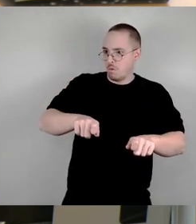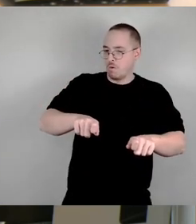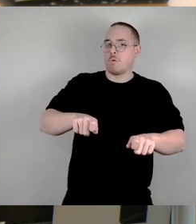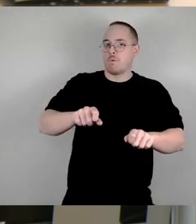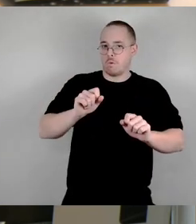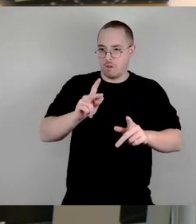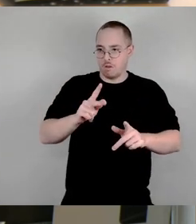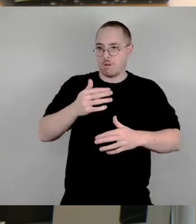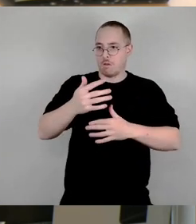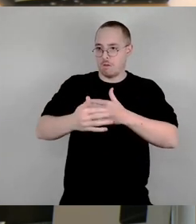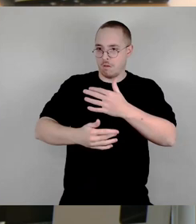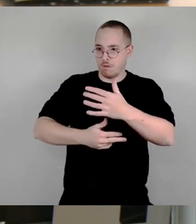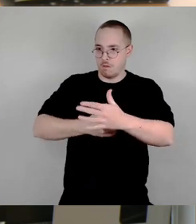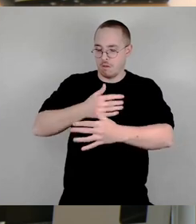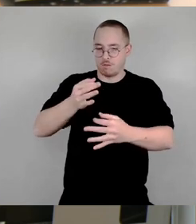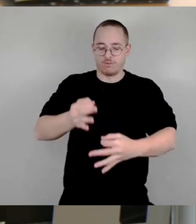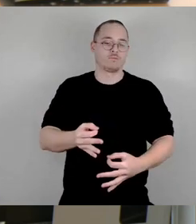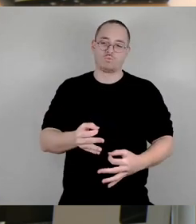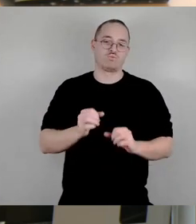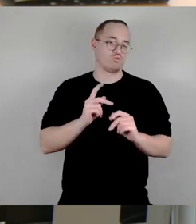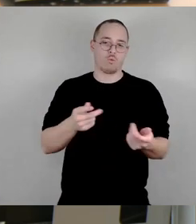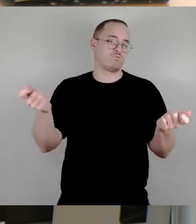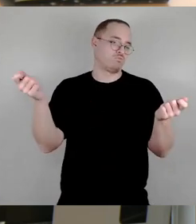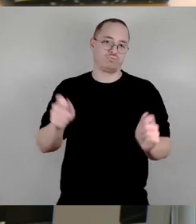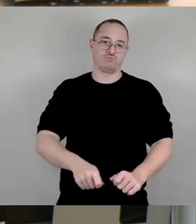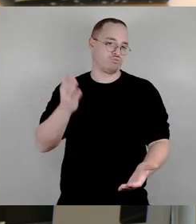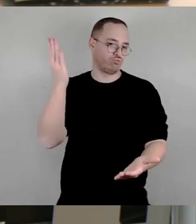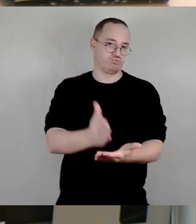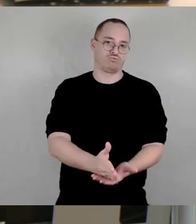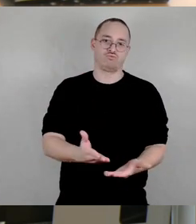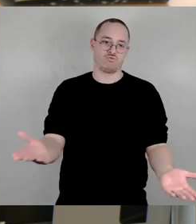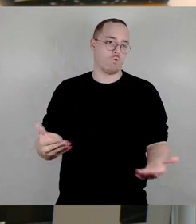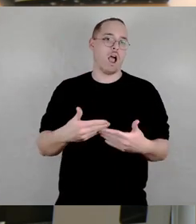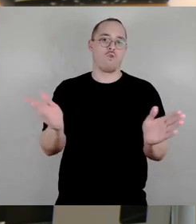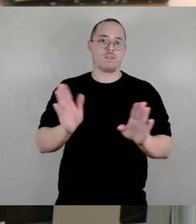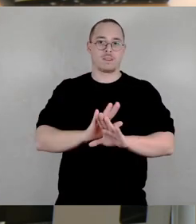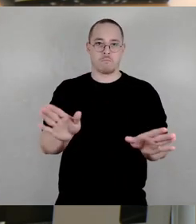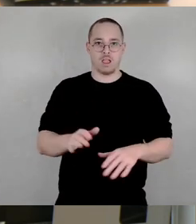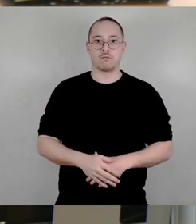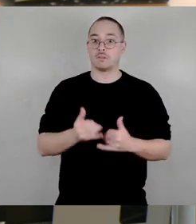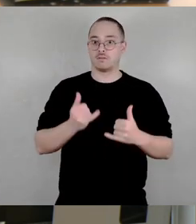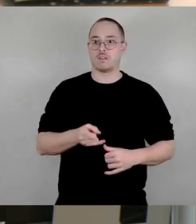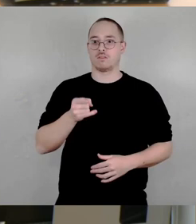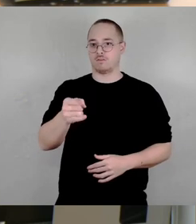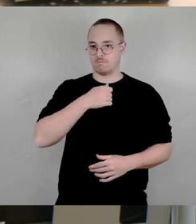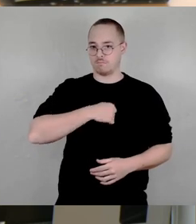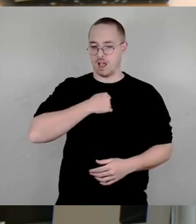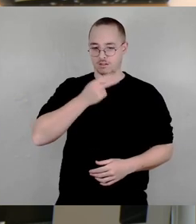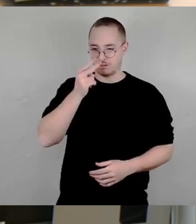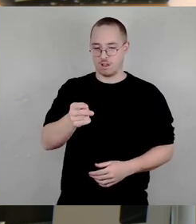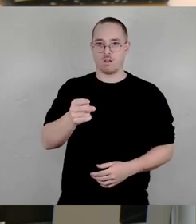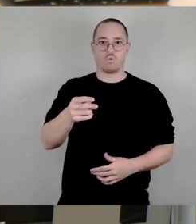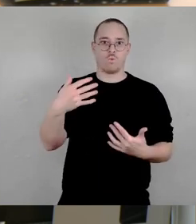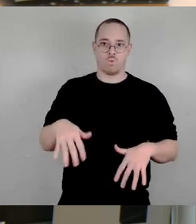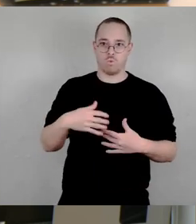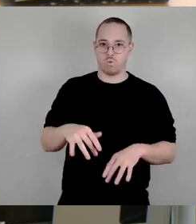sich das Bad in einem schlimmen, ruinösen Zustand. Und angesichts dieser Erfahrungen ist es